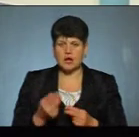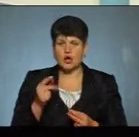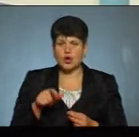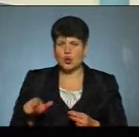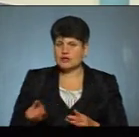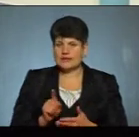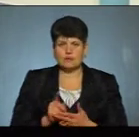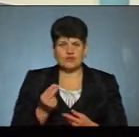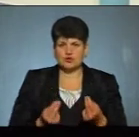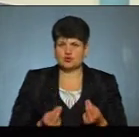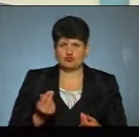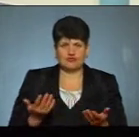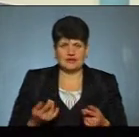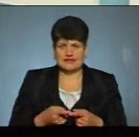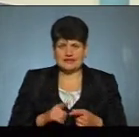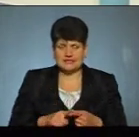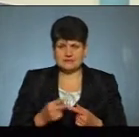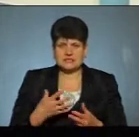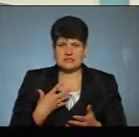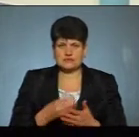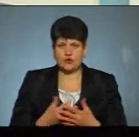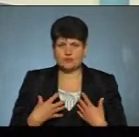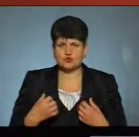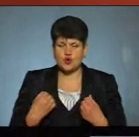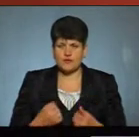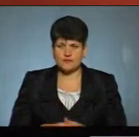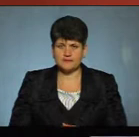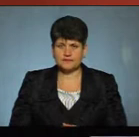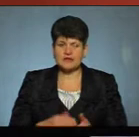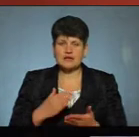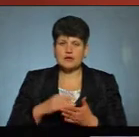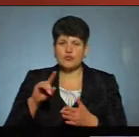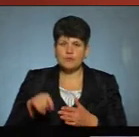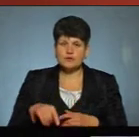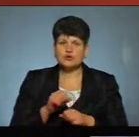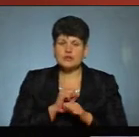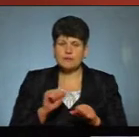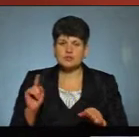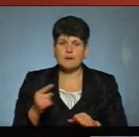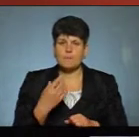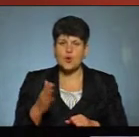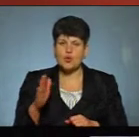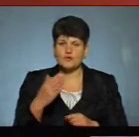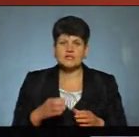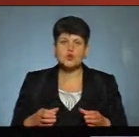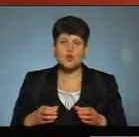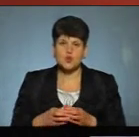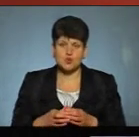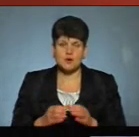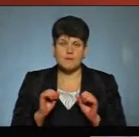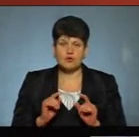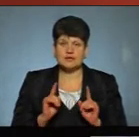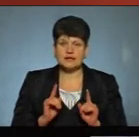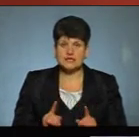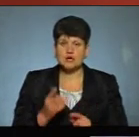з цим і не повинні шуткувати з своїм здоров'ям. Йдеться у вимогах про те, що не можна прогулюватися групами. Можна лише,